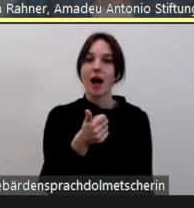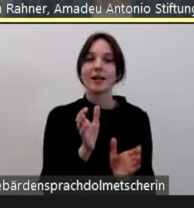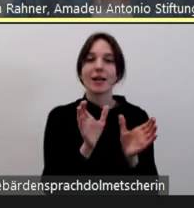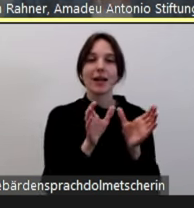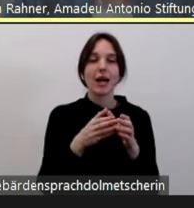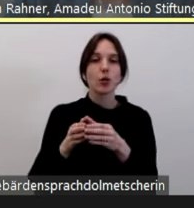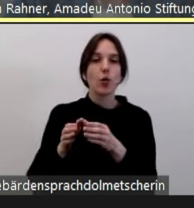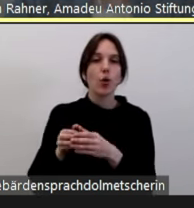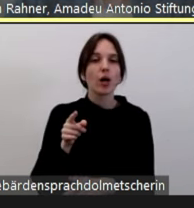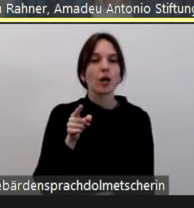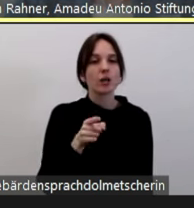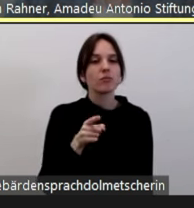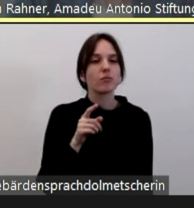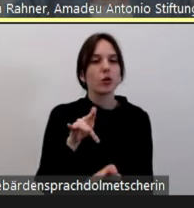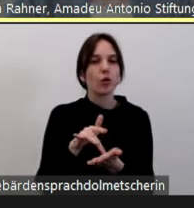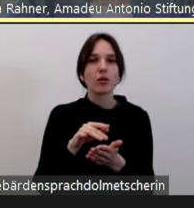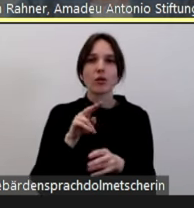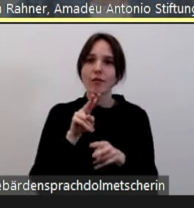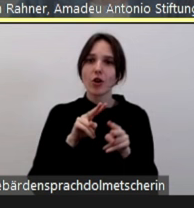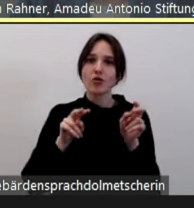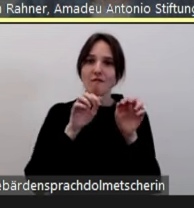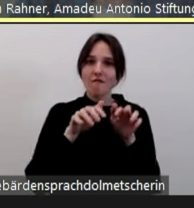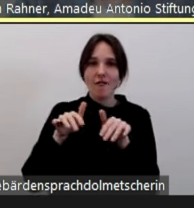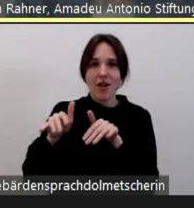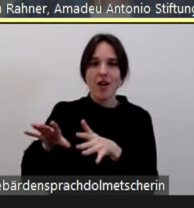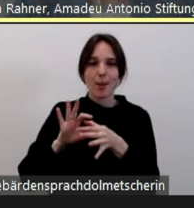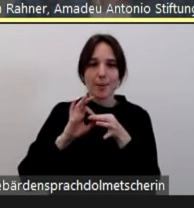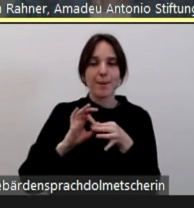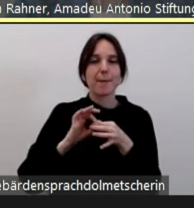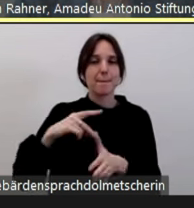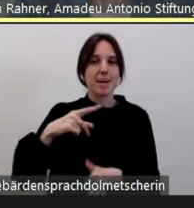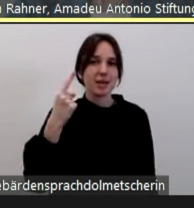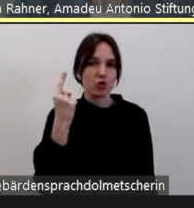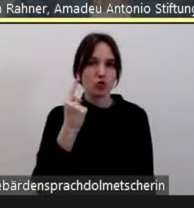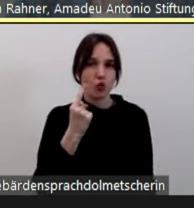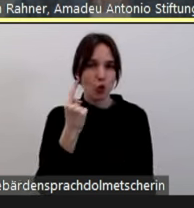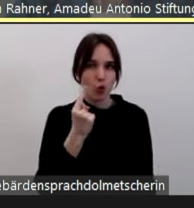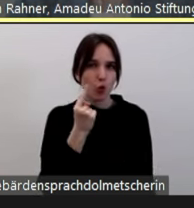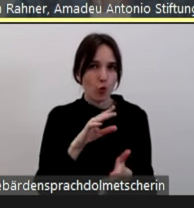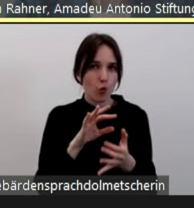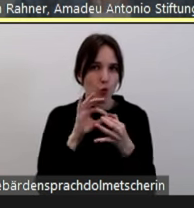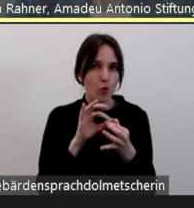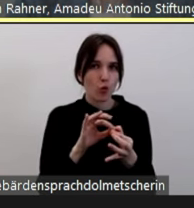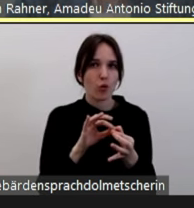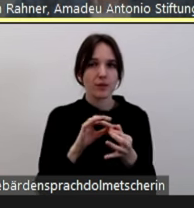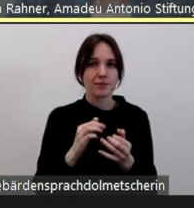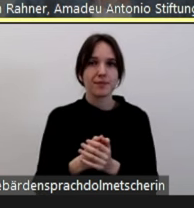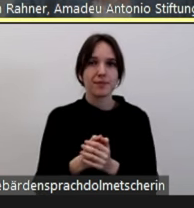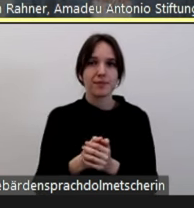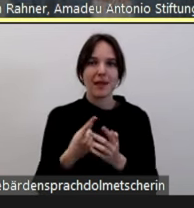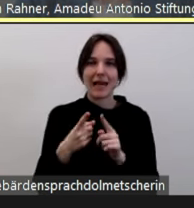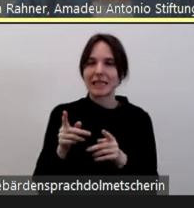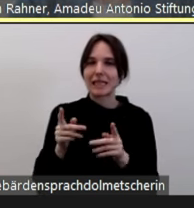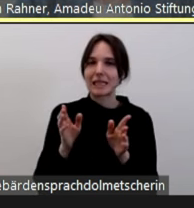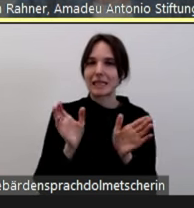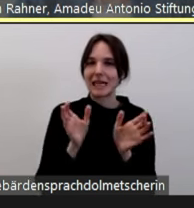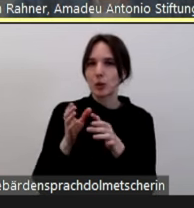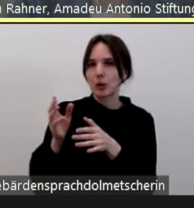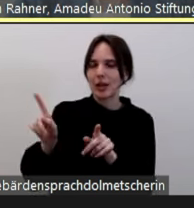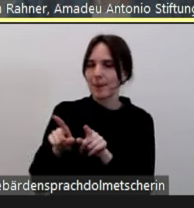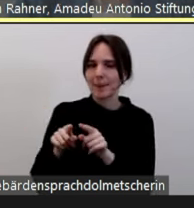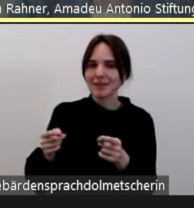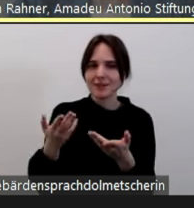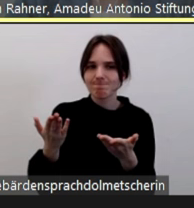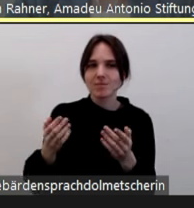weil uns da eben auch Fälle reinkamen, die zu Bedrohungen und zu den anderen Kategorien nicht passten. Das ist die